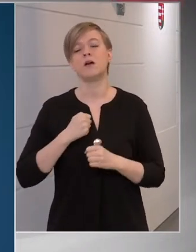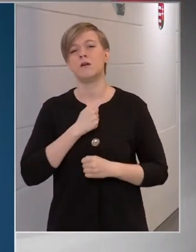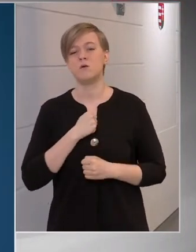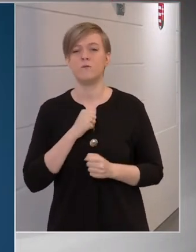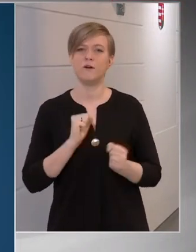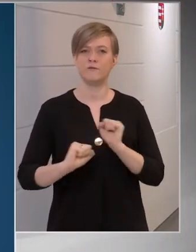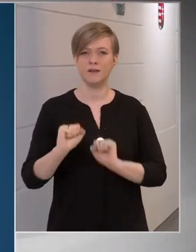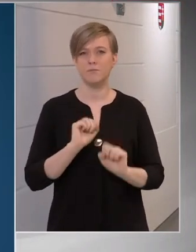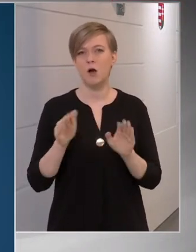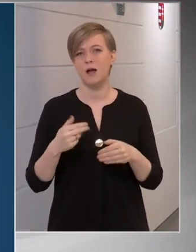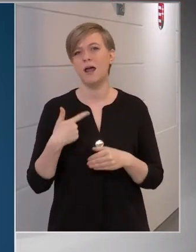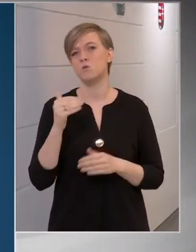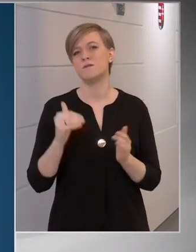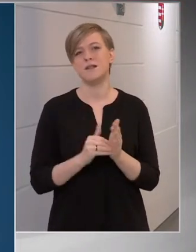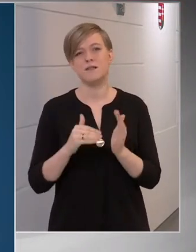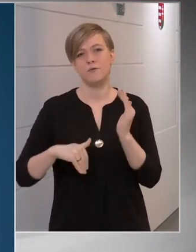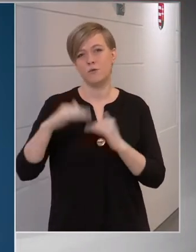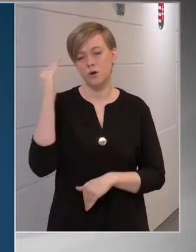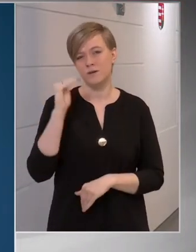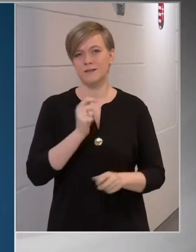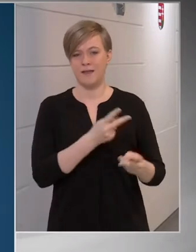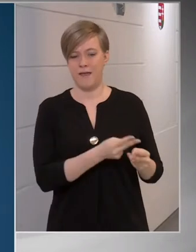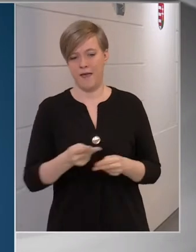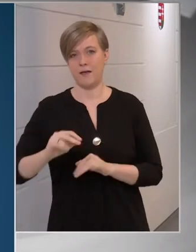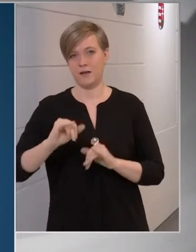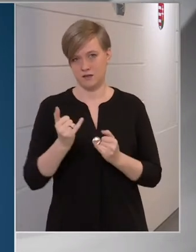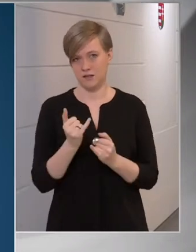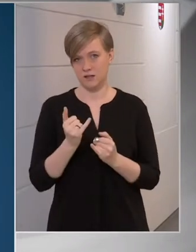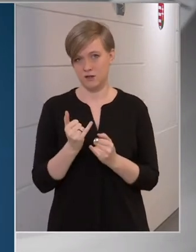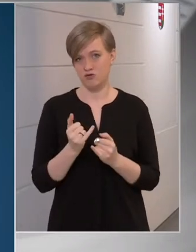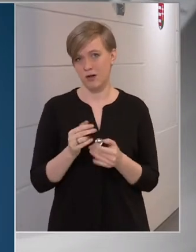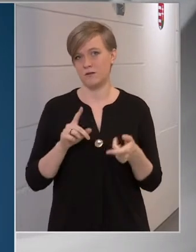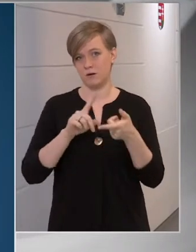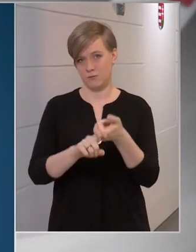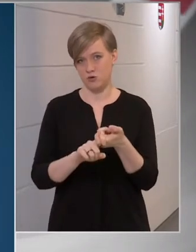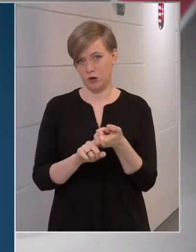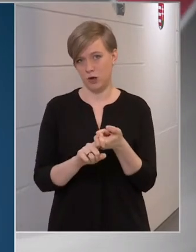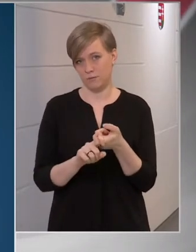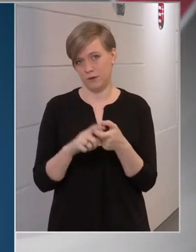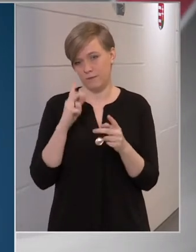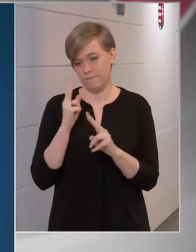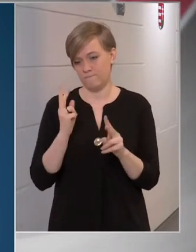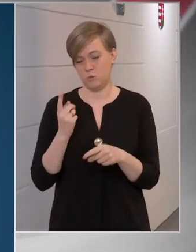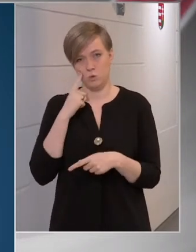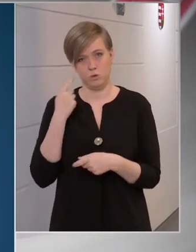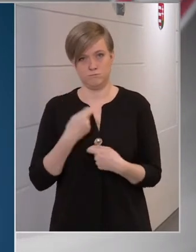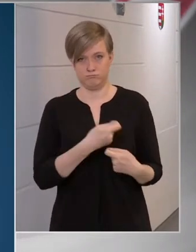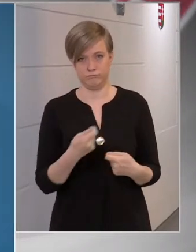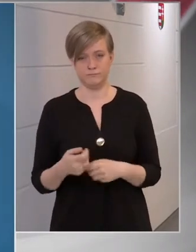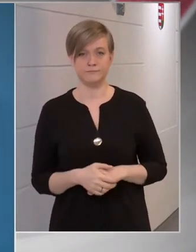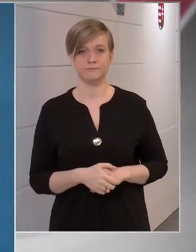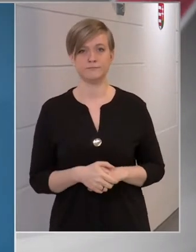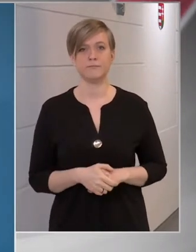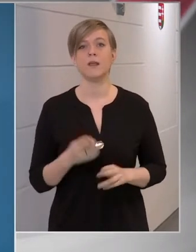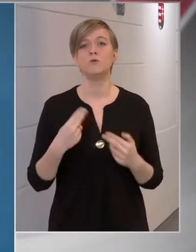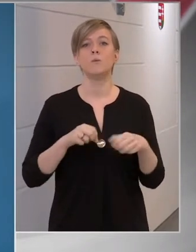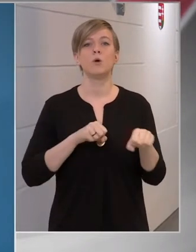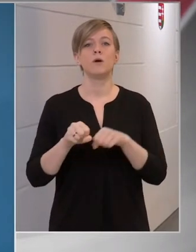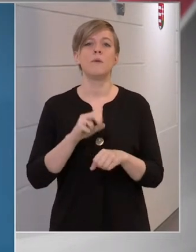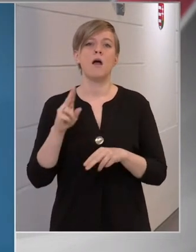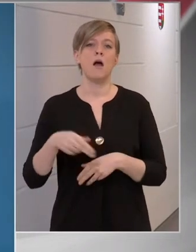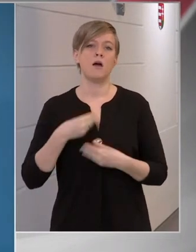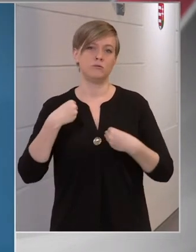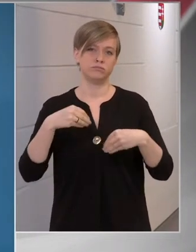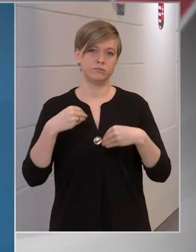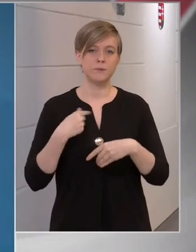akár jóval 20 ezer fölötti ágyat is, vagy ágyra vonatkozóan is tervekkel rendelkezik. Több önkormányzat arról